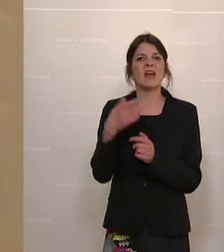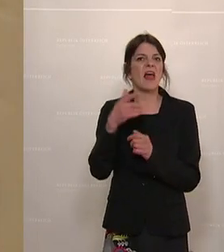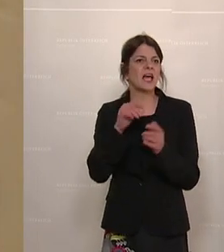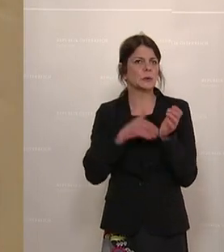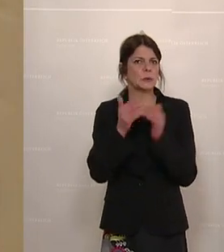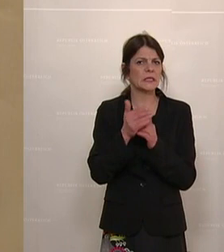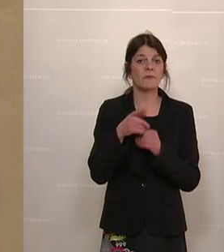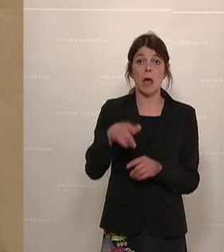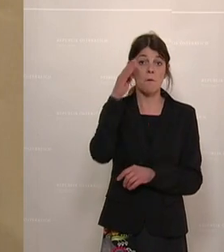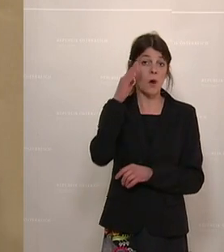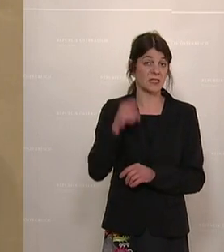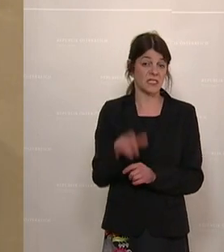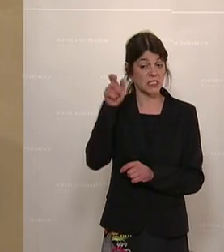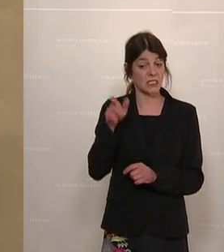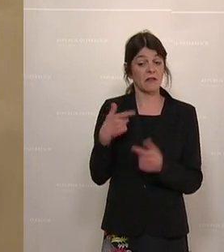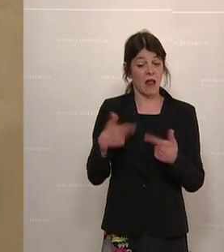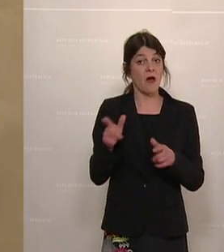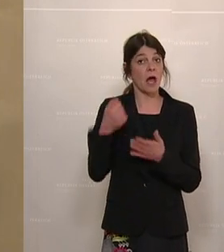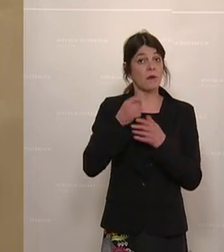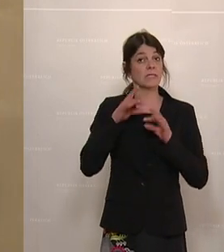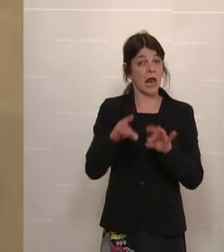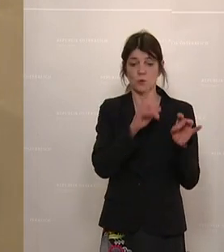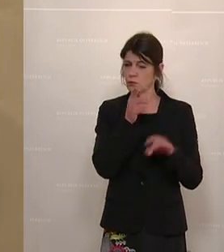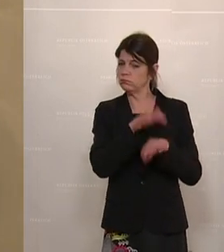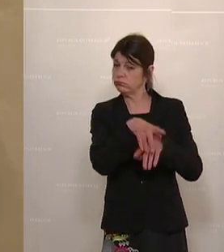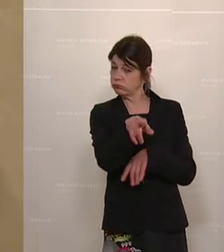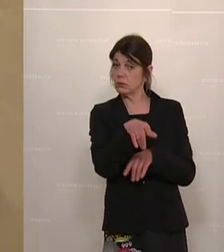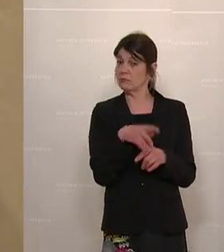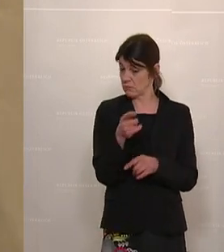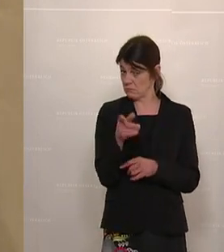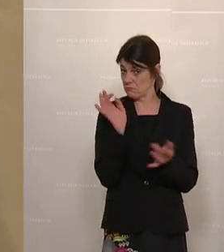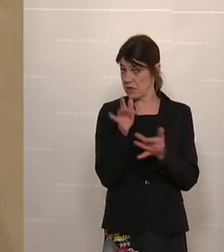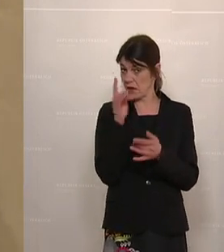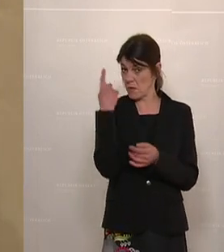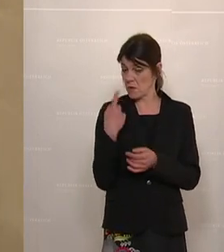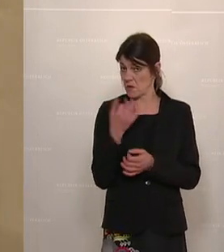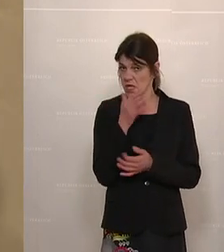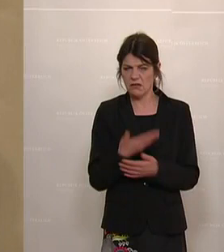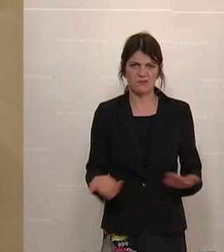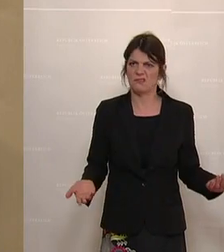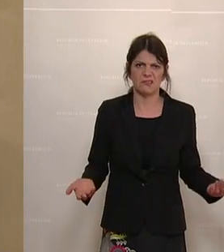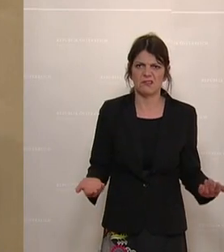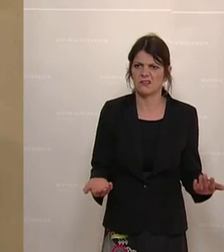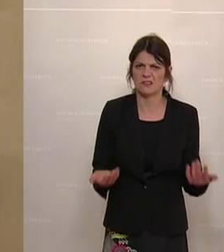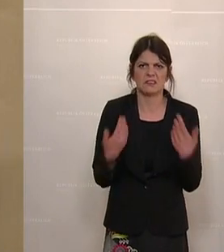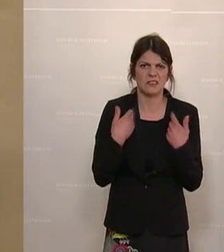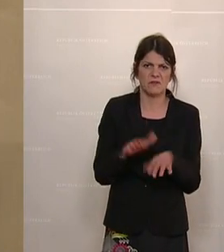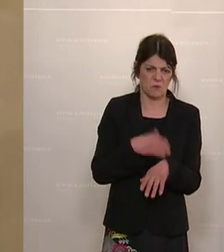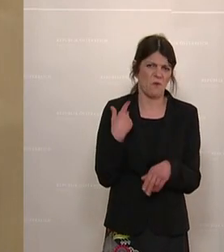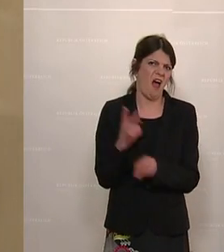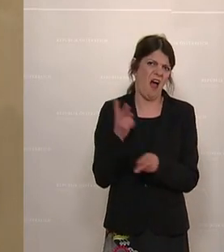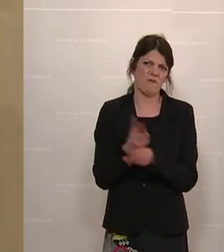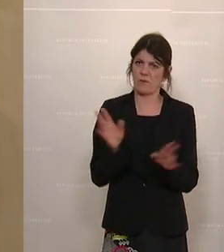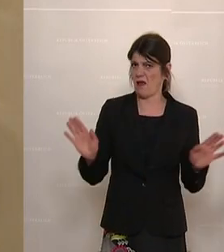Polizisten jetzt bei ihren Amtshandlungen feststellen sollen, ob etwas antisemitisch ist. Ich glaube, das ist einfach, da müssen wir